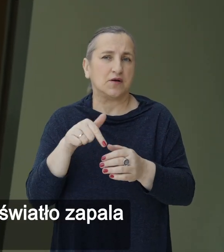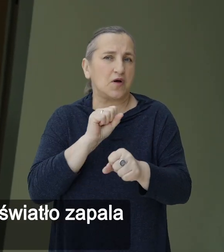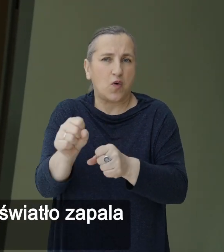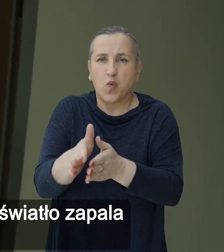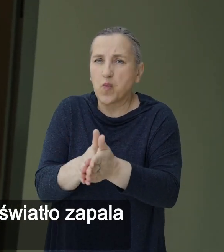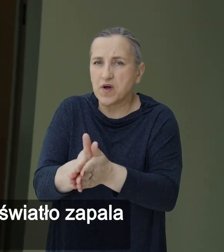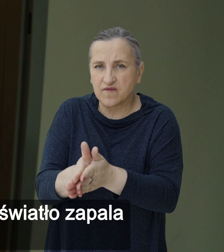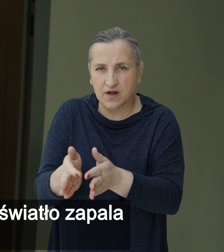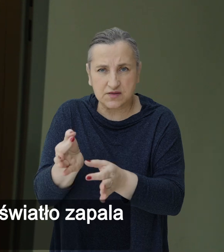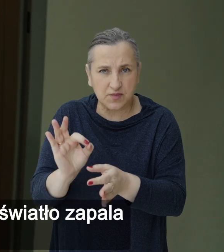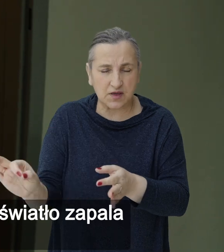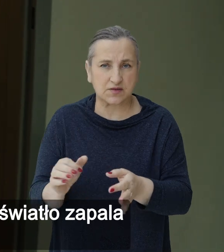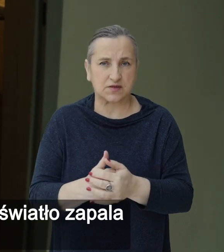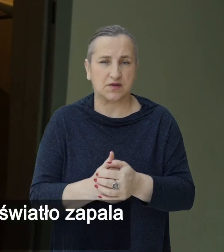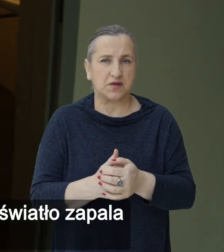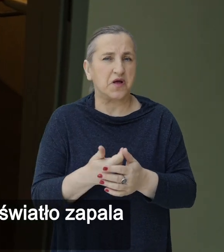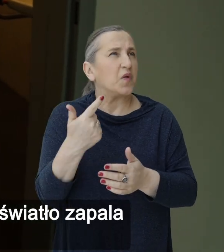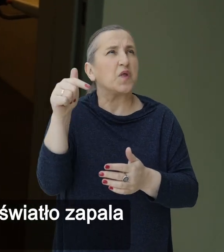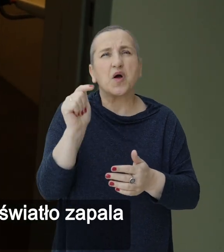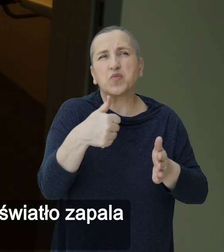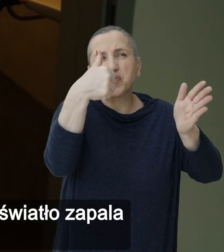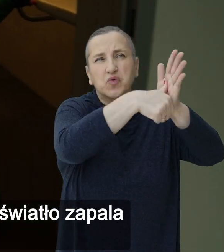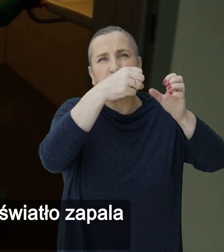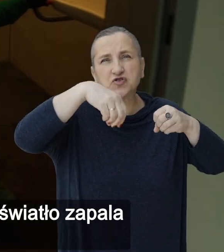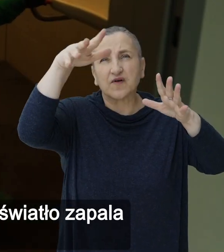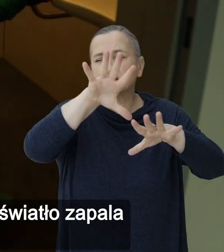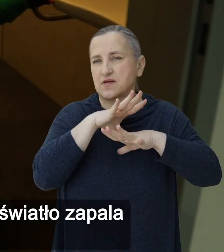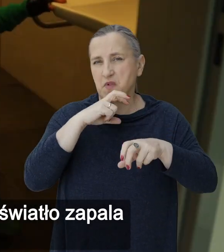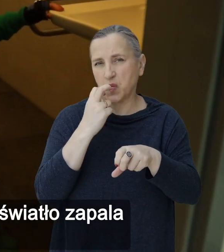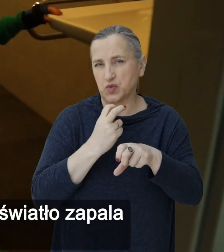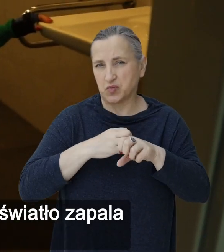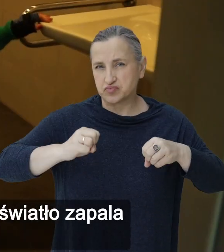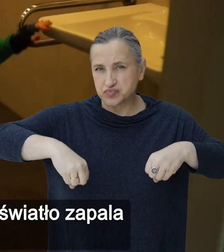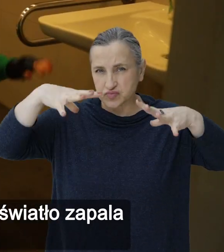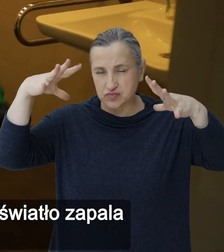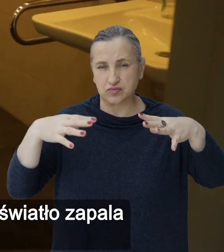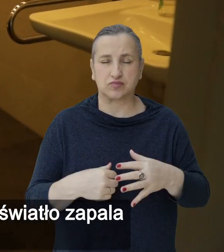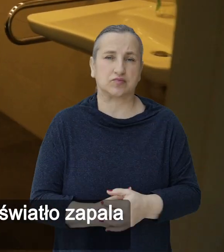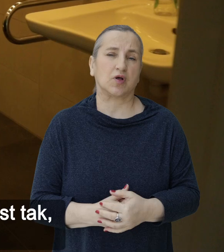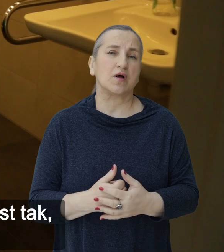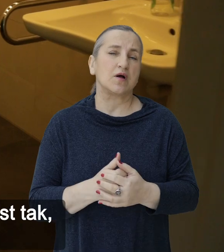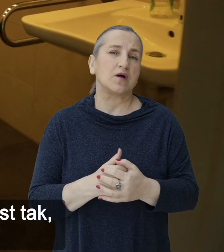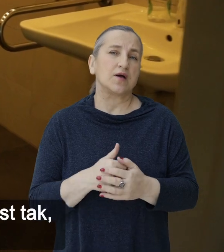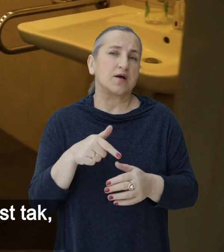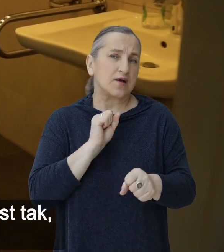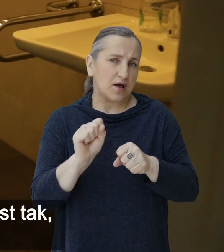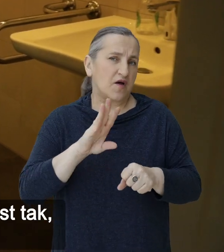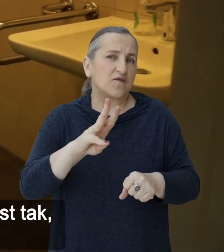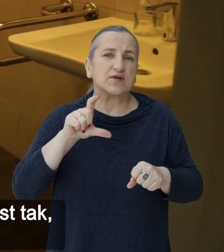umywalka. Nie trzeba zapalać światła, bo światło się samo zapala. Jest